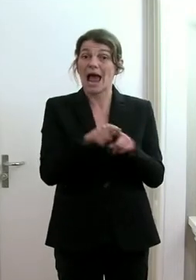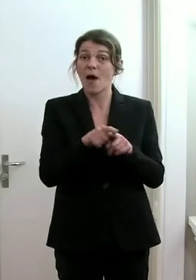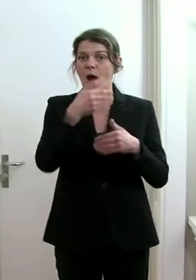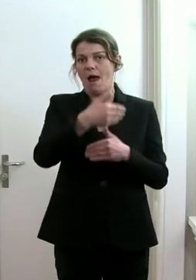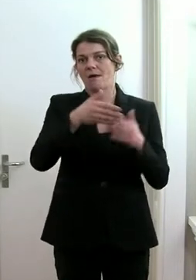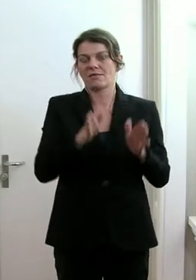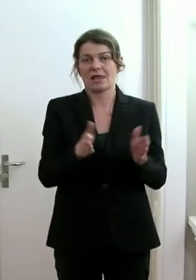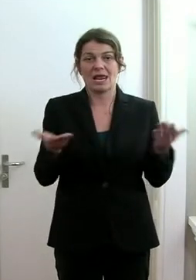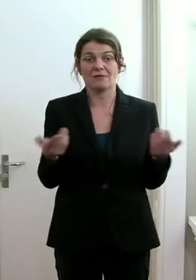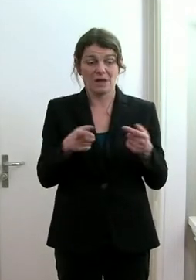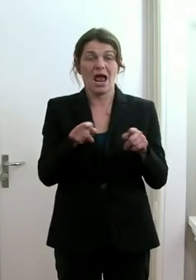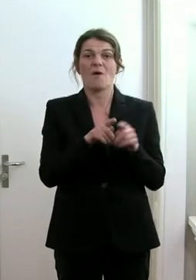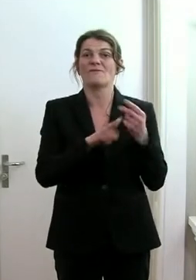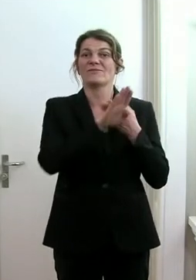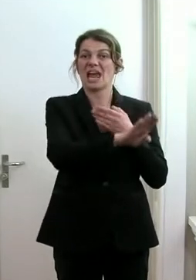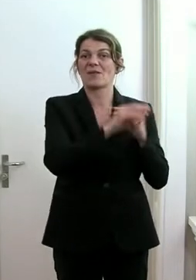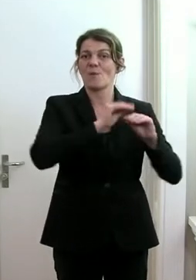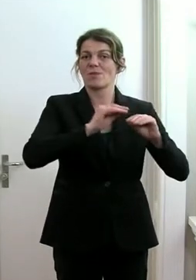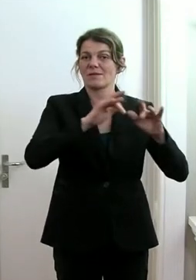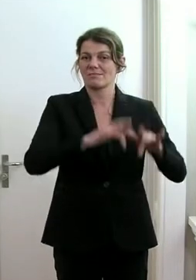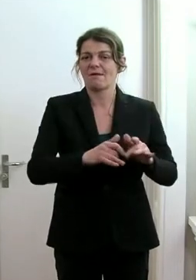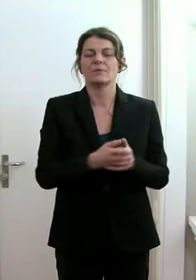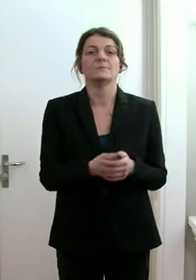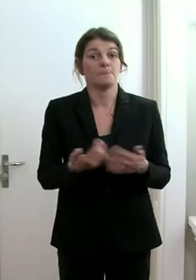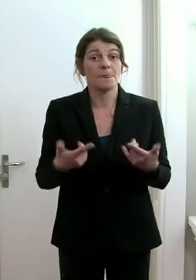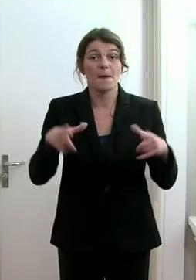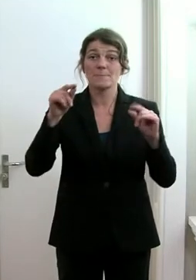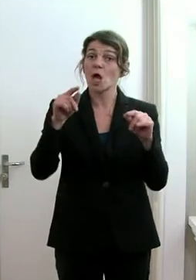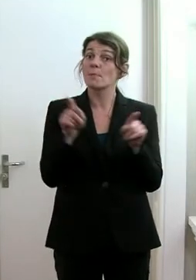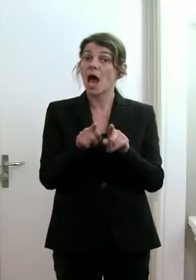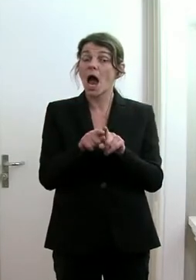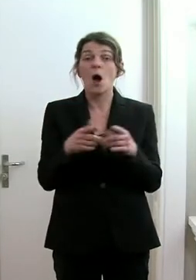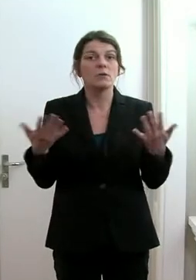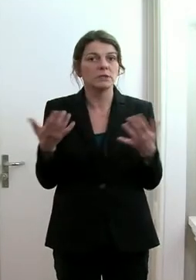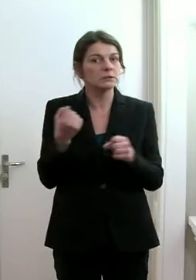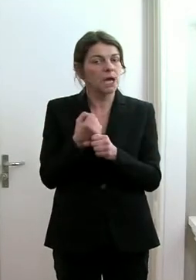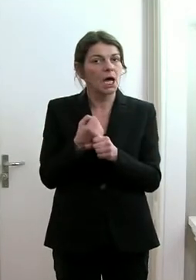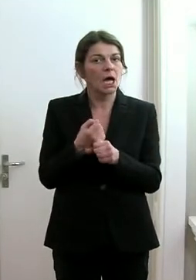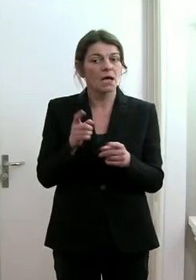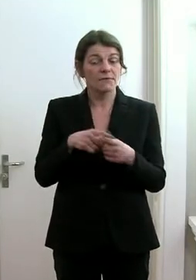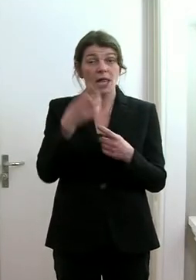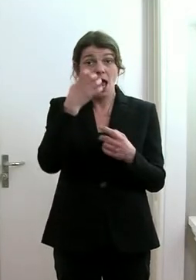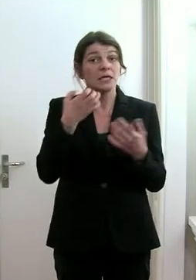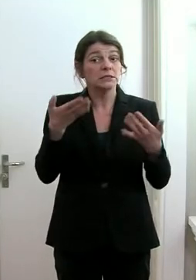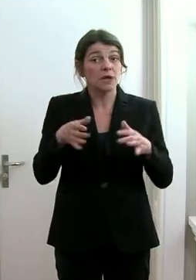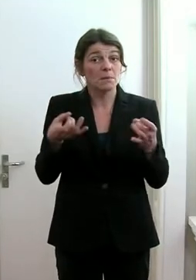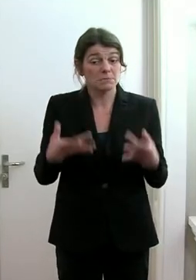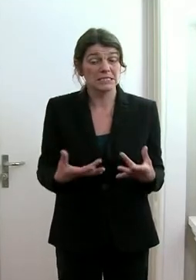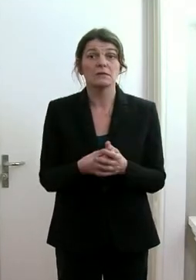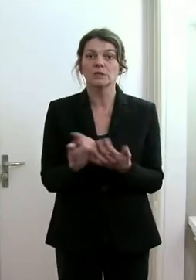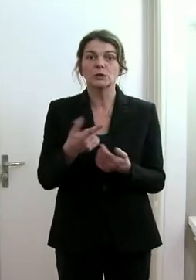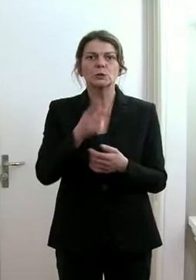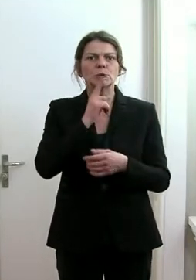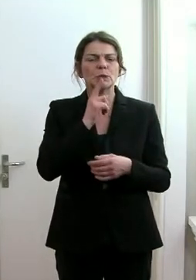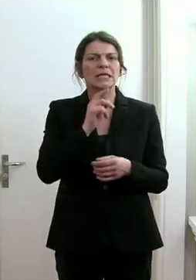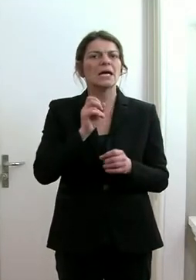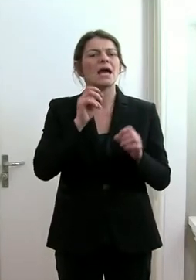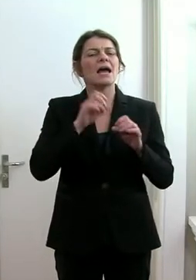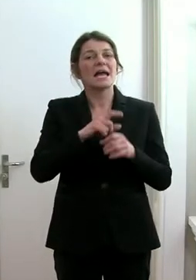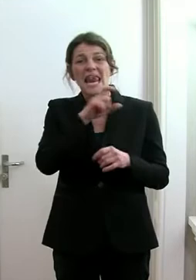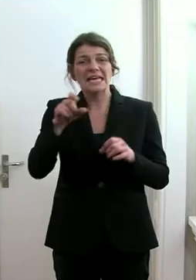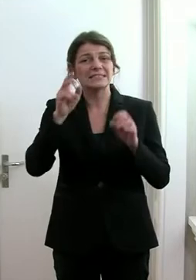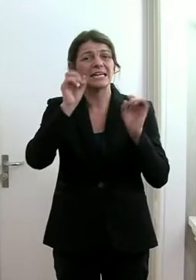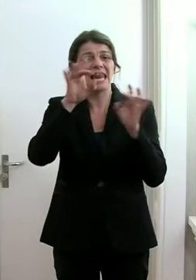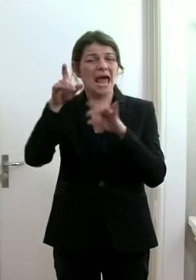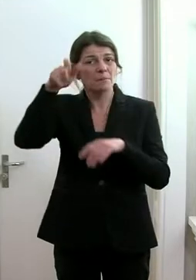sind und dann Fernunterricht haben. Das heisst aber auch, was tun wir, wenn der Ernstfall eintritt und es hat zu wenig Klassenlehrpersonen, wie